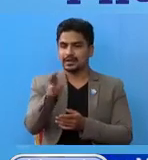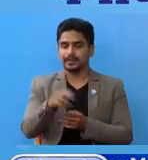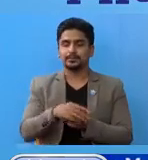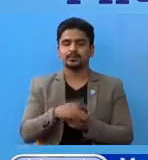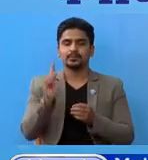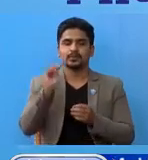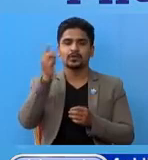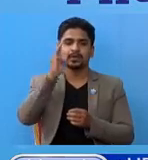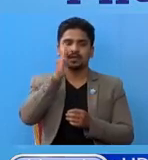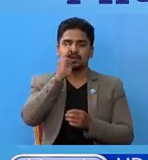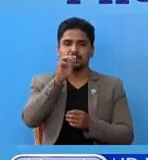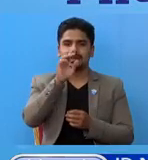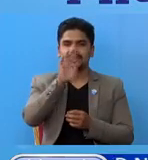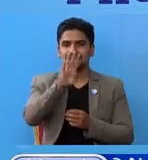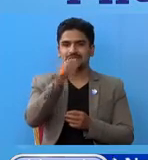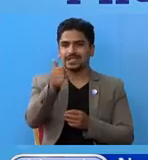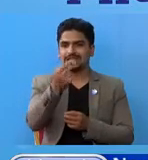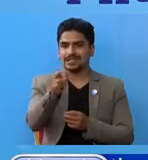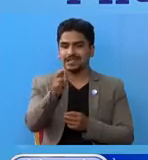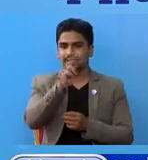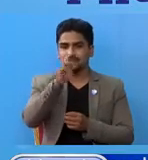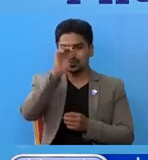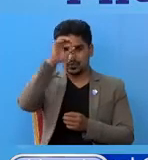कोणाली प्रदेश माँ 46 जन